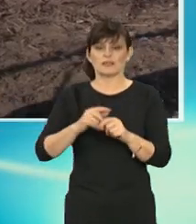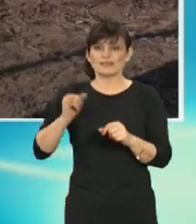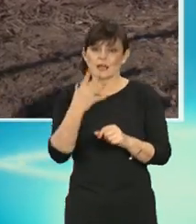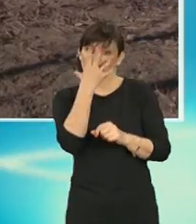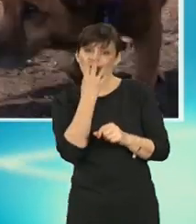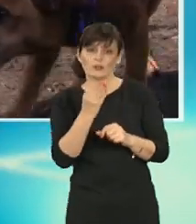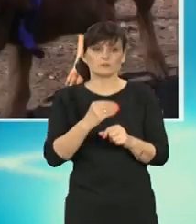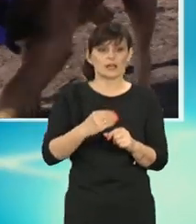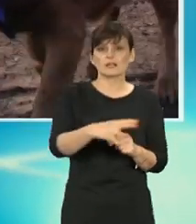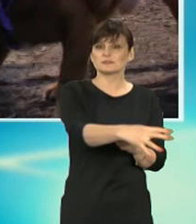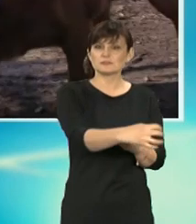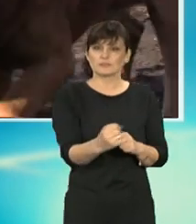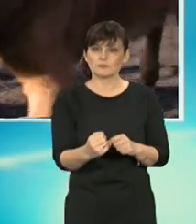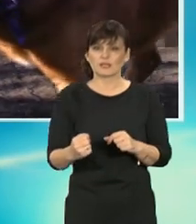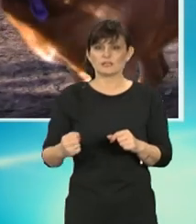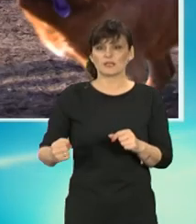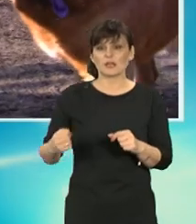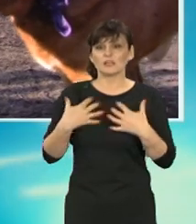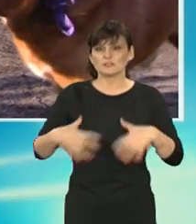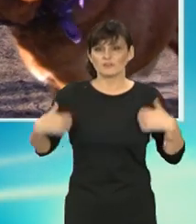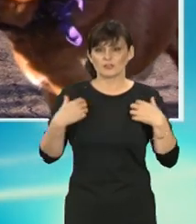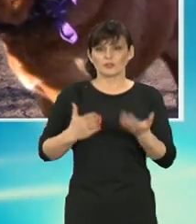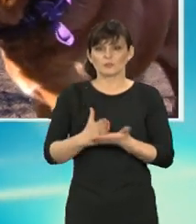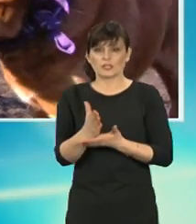odbieranie zwierząt przed organizacje pozarządowe,